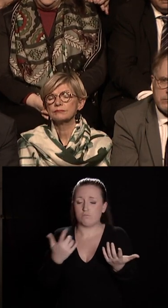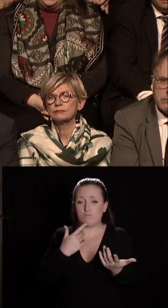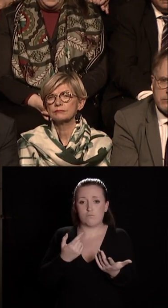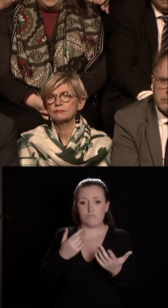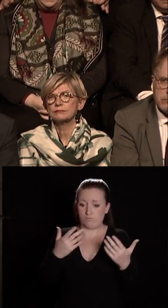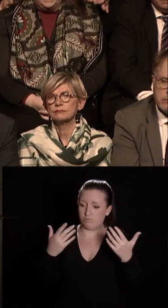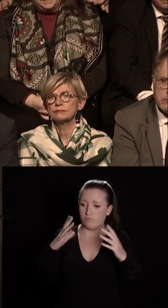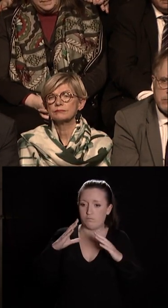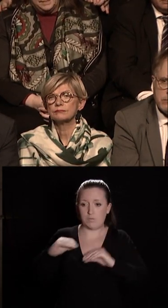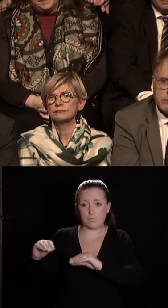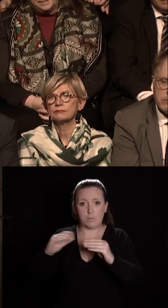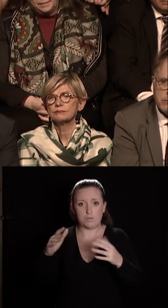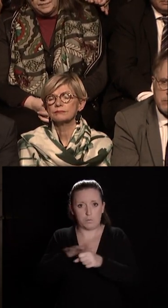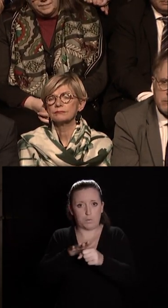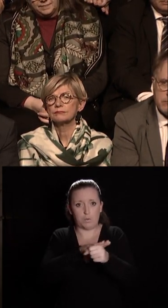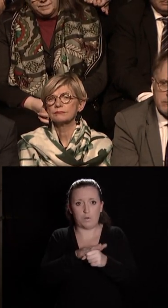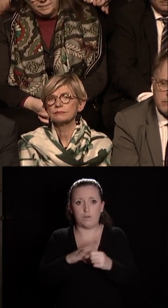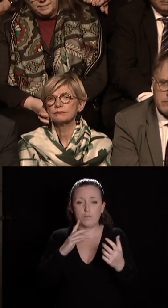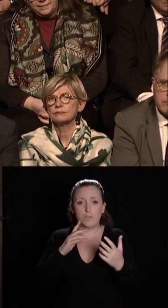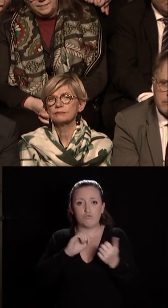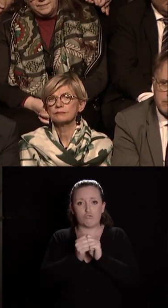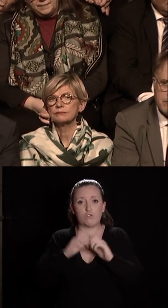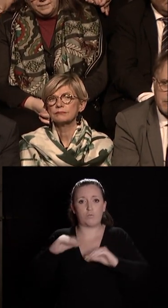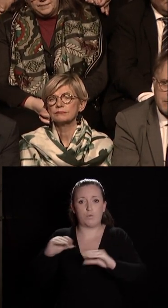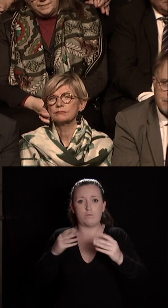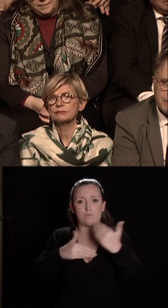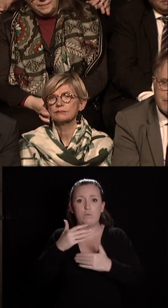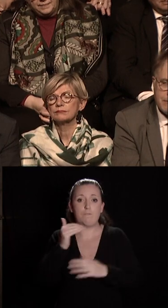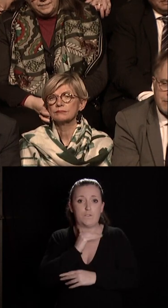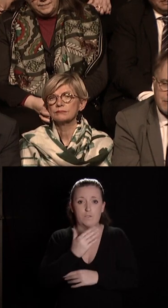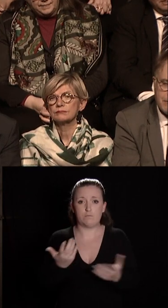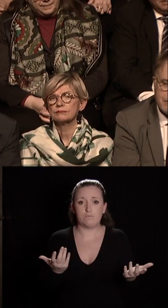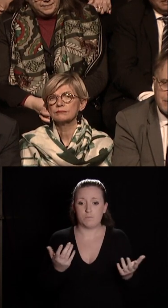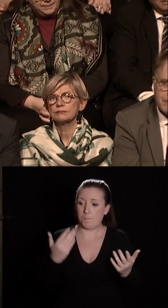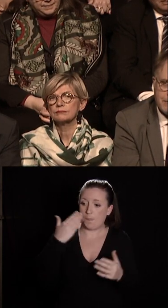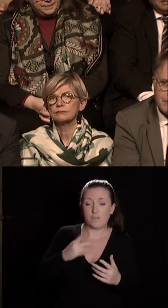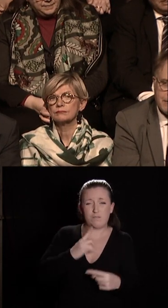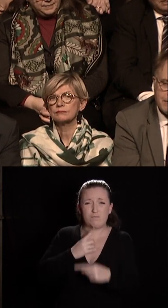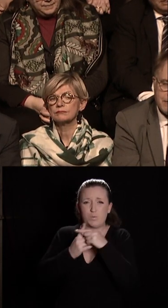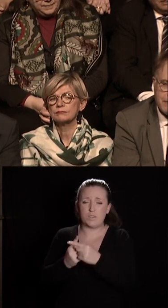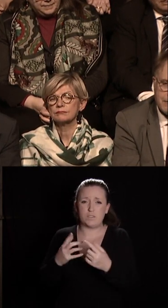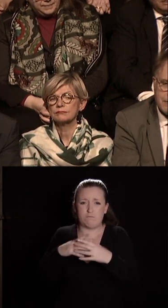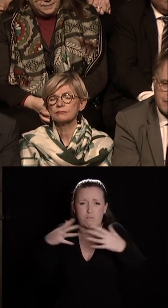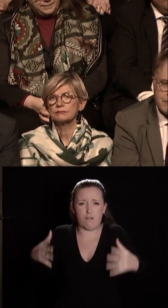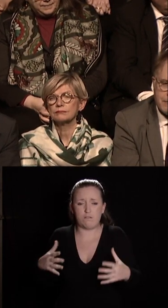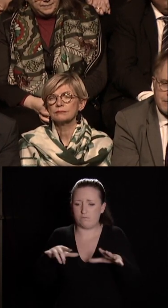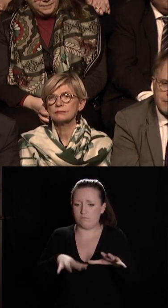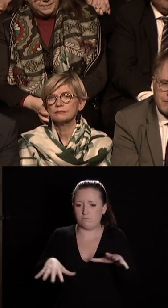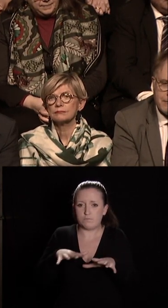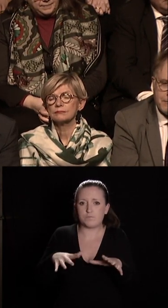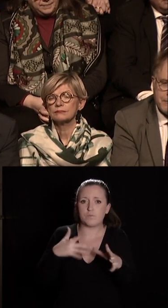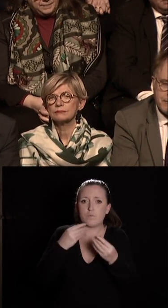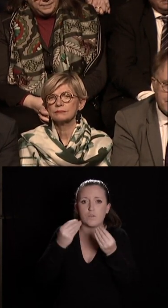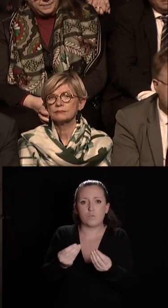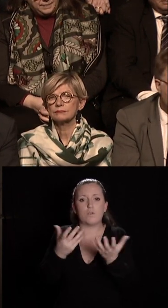oui la capitale c'est la capitale de la Bourgogne-Franche-Comté elle possède des atouts considérables pour renforcer encore son